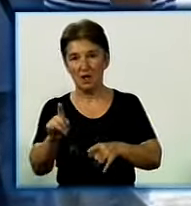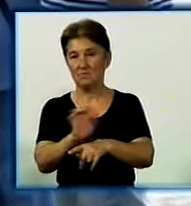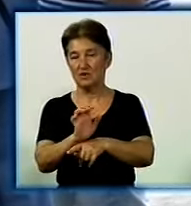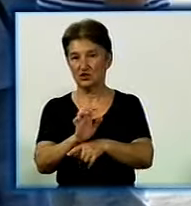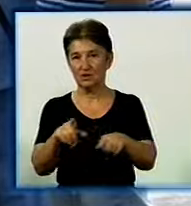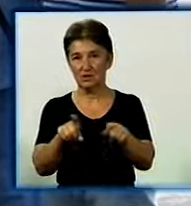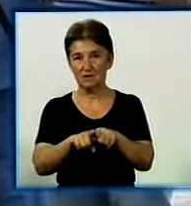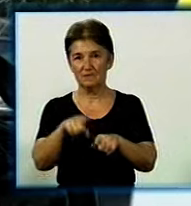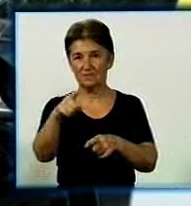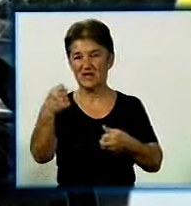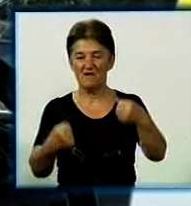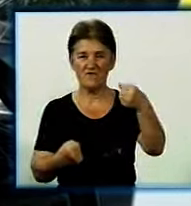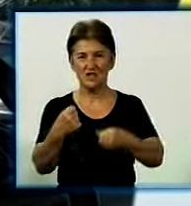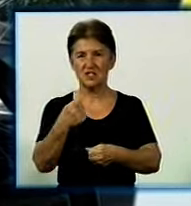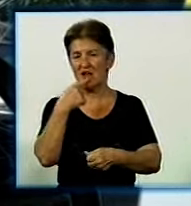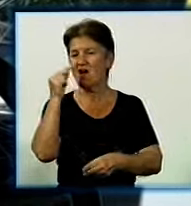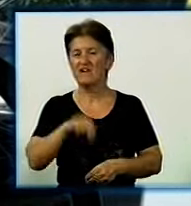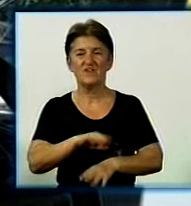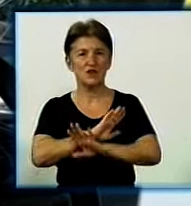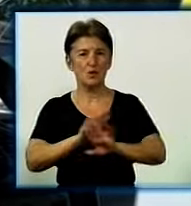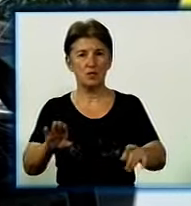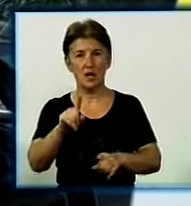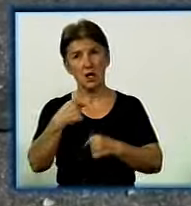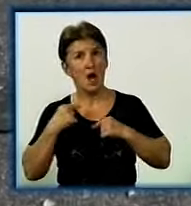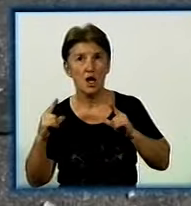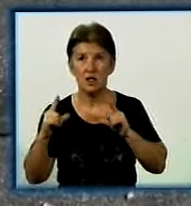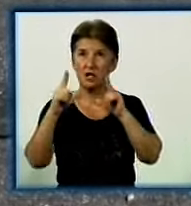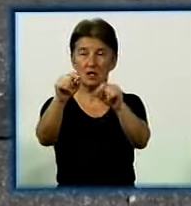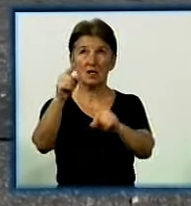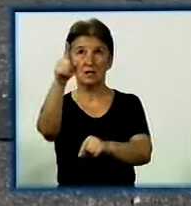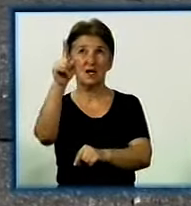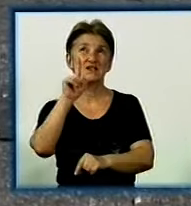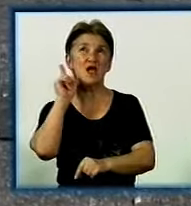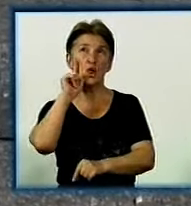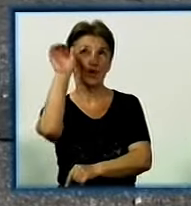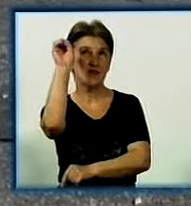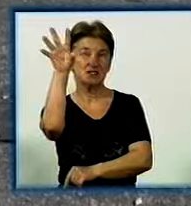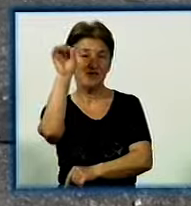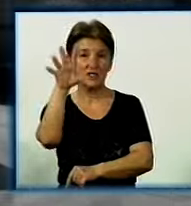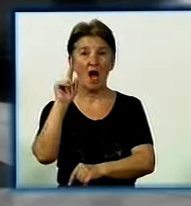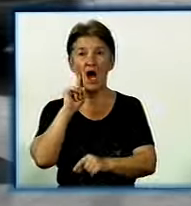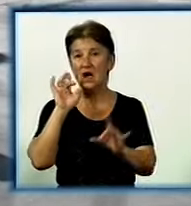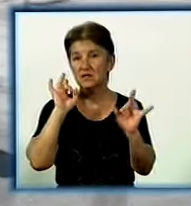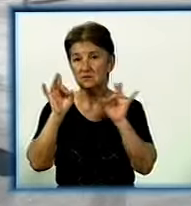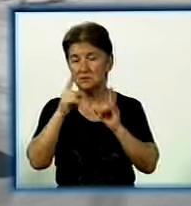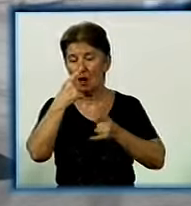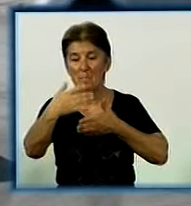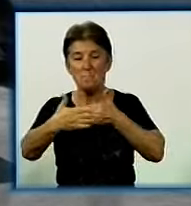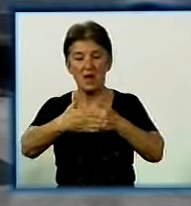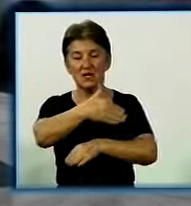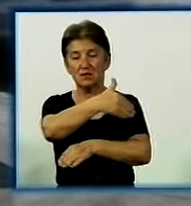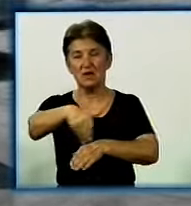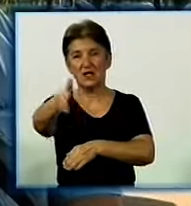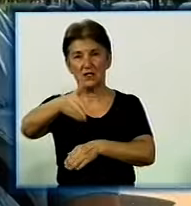Водій позашляховика вини не визнає, говорить, їхав на зелене світло, а сирену, за його словами, увімкнули безпосередньо перед перехрестям.